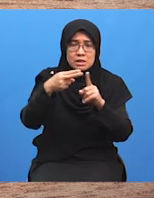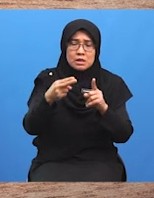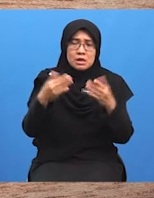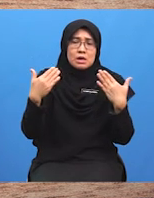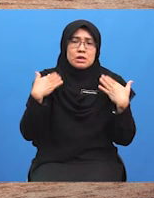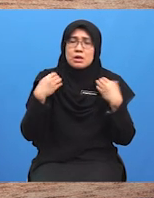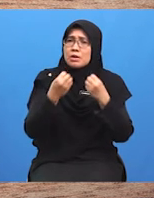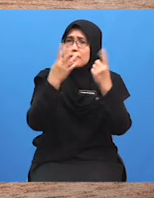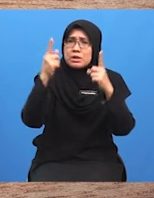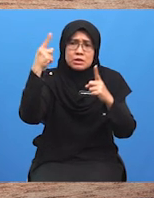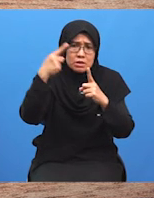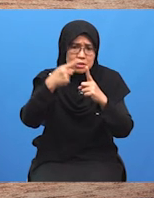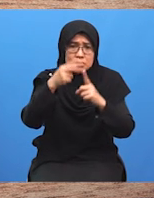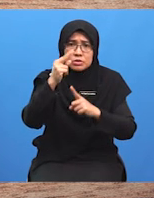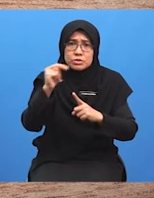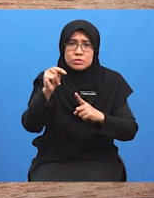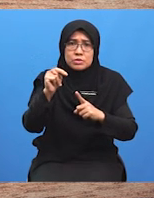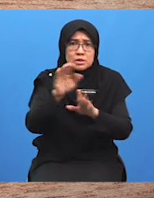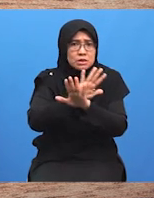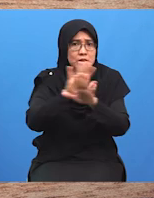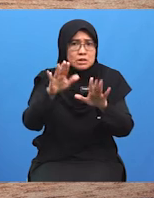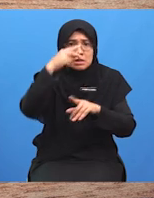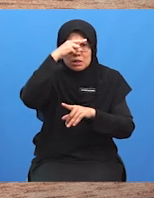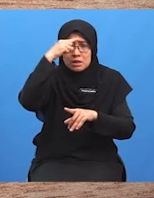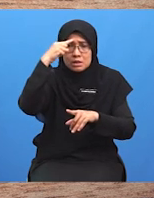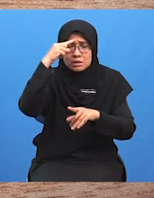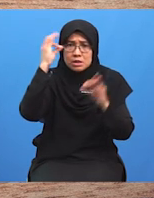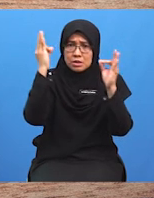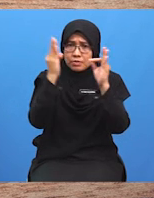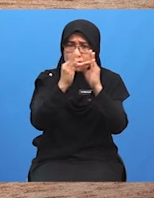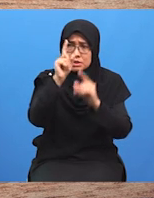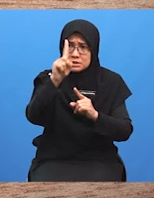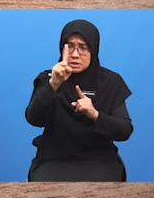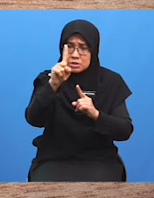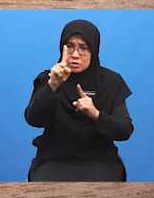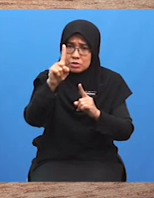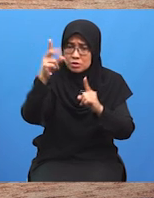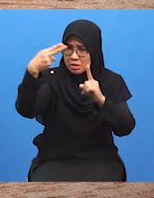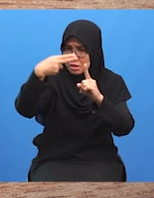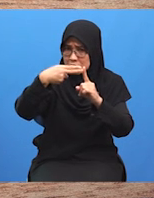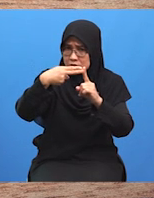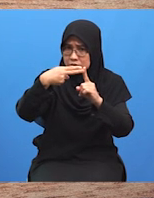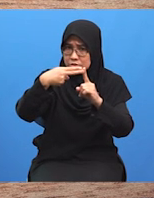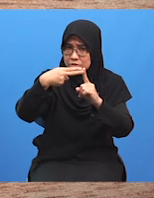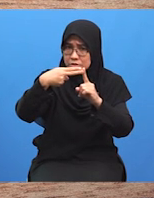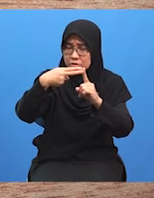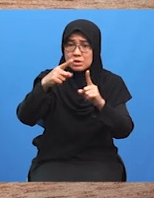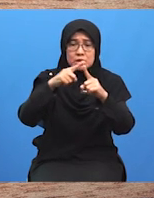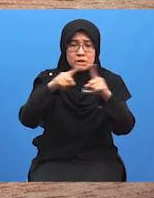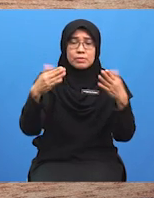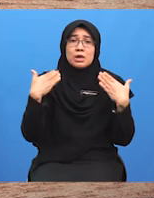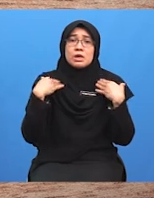tujuan Iaitu tidak hanya memfokuskan satu hala tuju dan satu matlamat sahaja